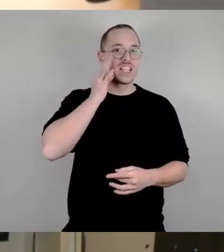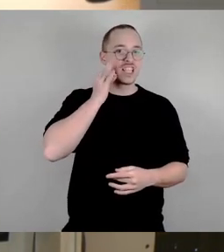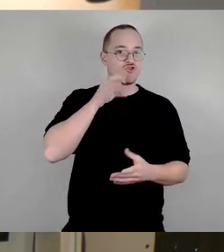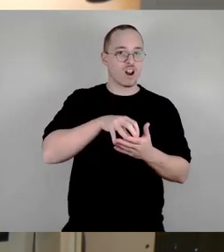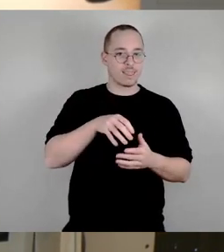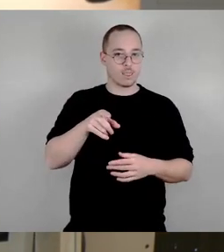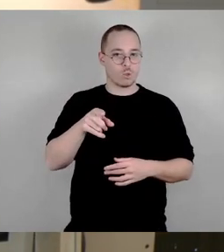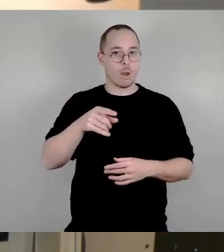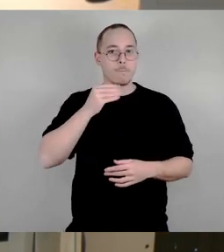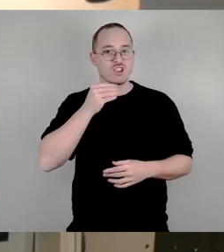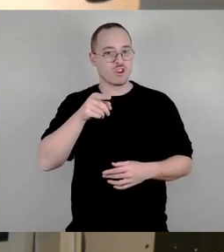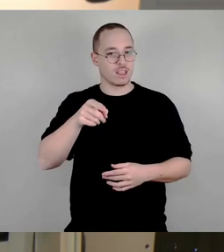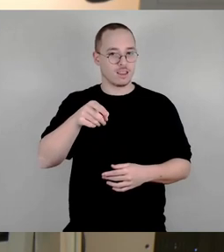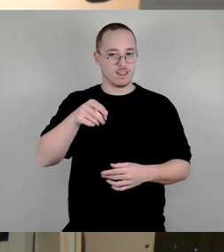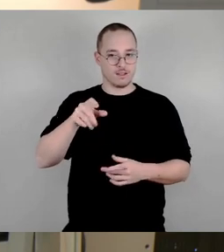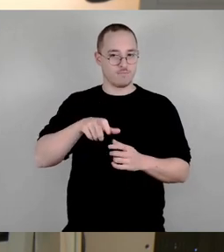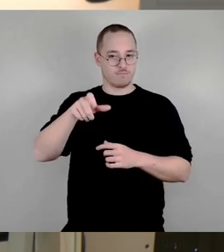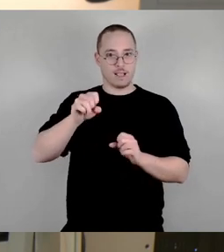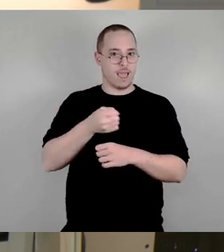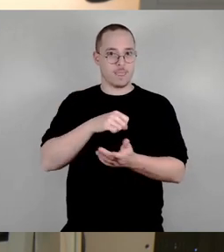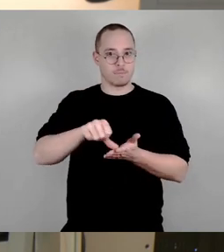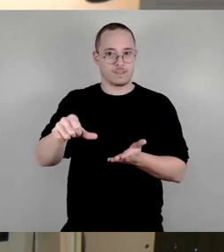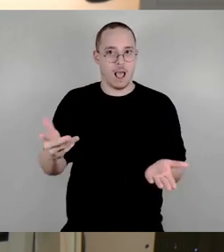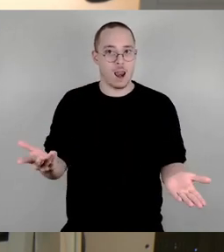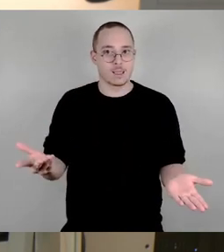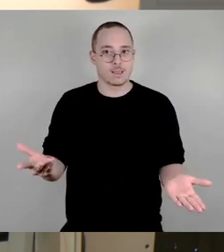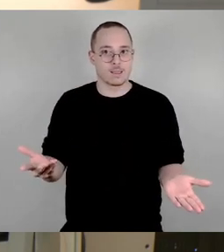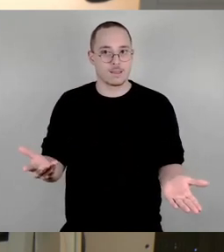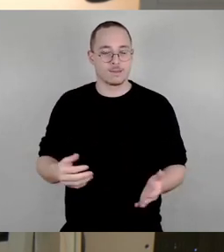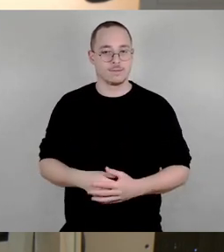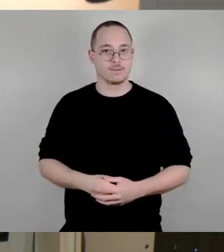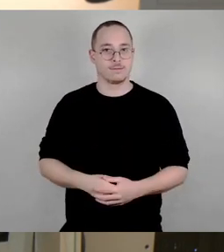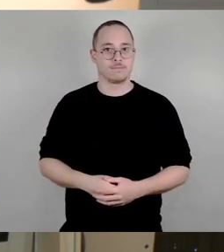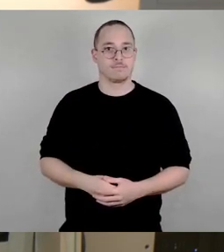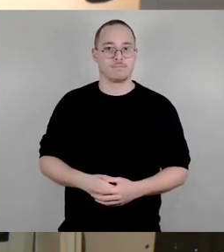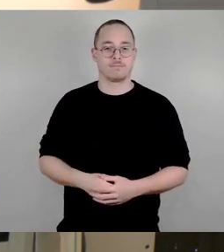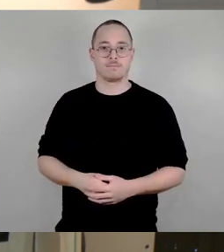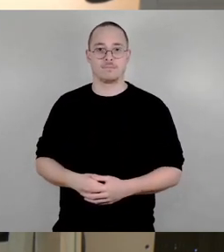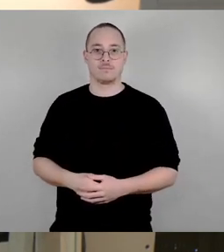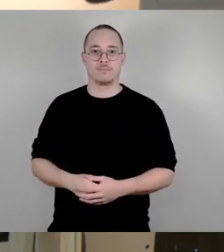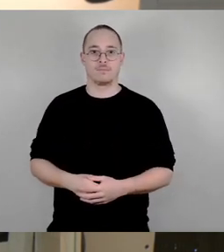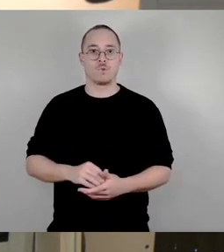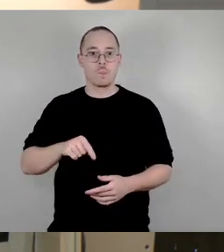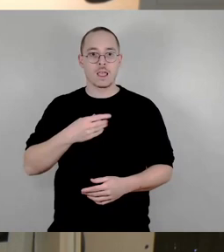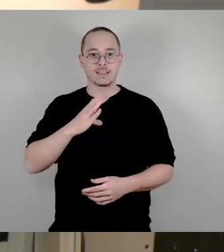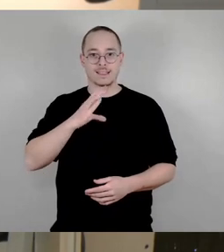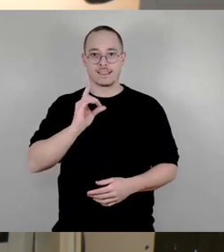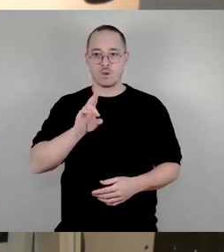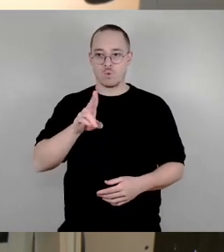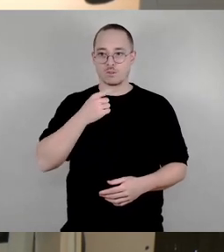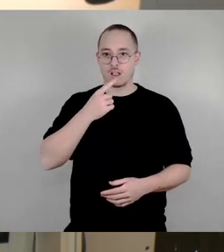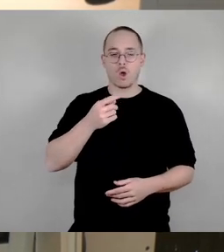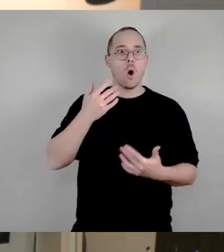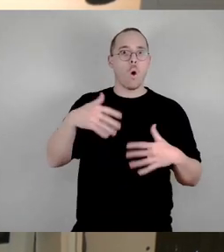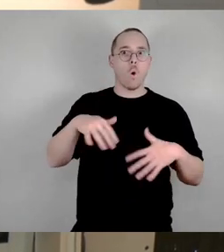kürzeren Wege am meisten davon profitieren. Im nächsten Moment kommt dann aber die CDU mit gigantischen Tunnelbauprojekten um die